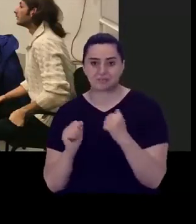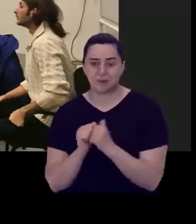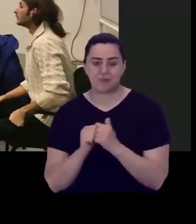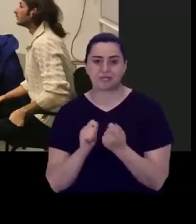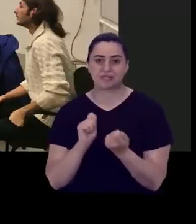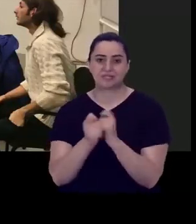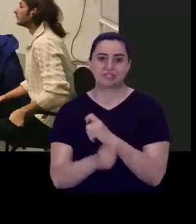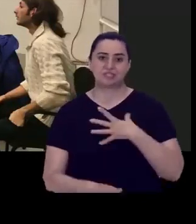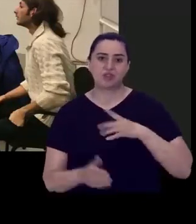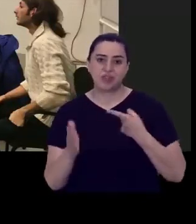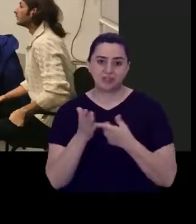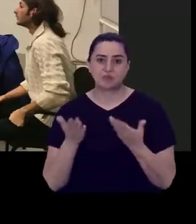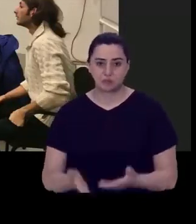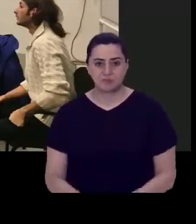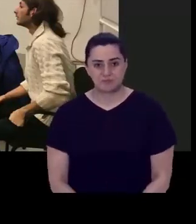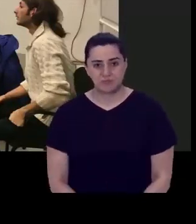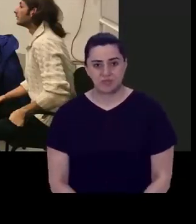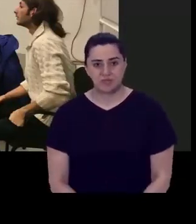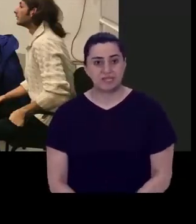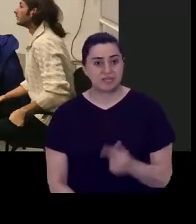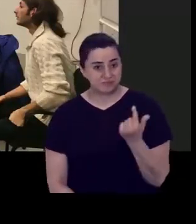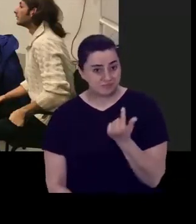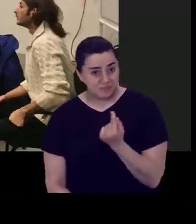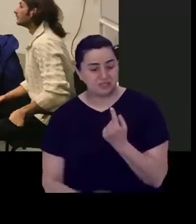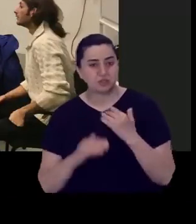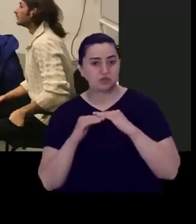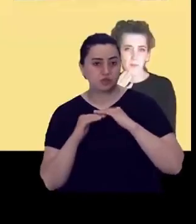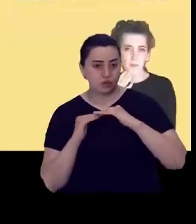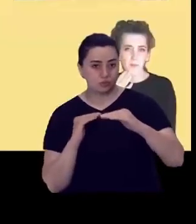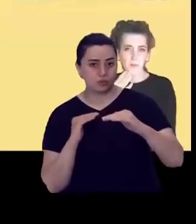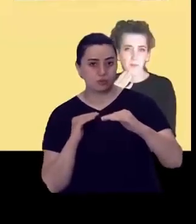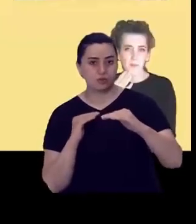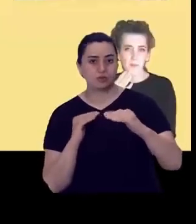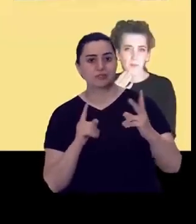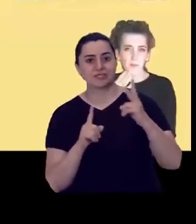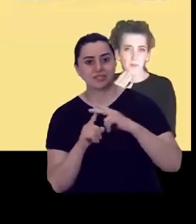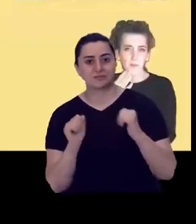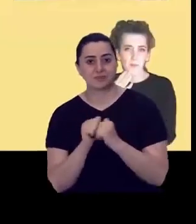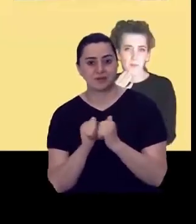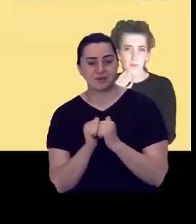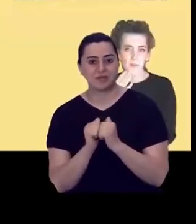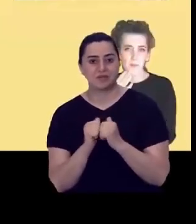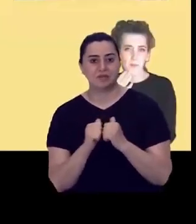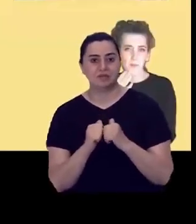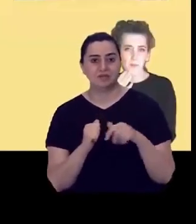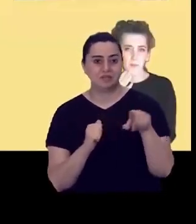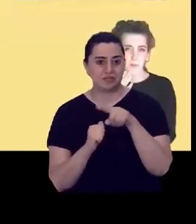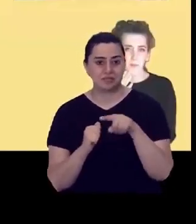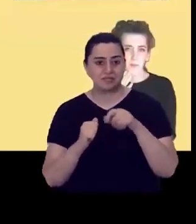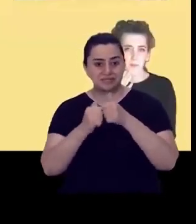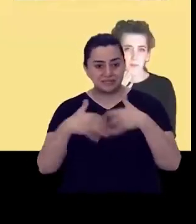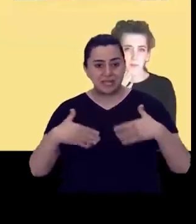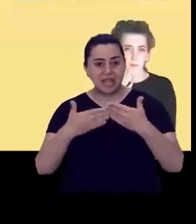en büyük hedeflerimizden. Yani bir yandan toplumu ve toplumdaki mekanizmaları